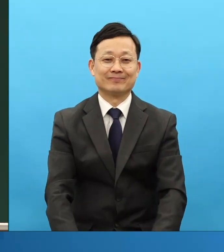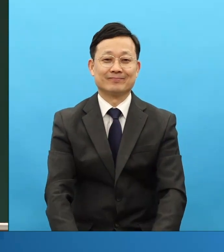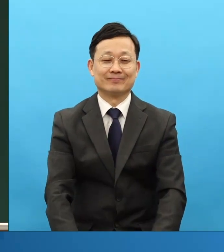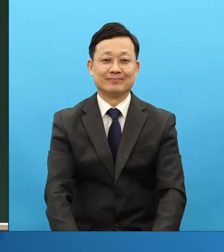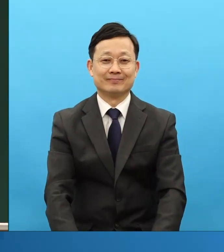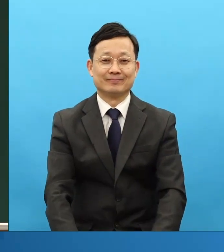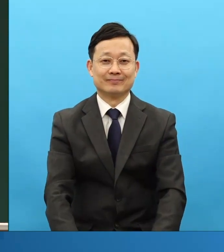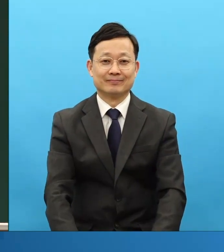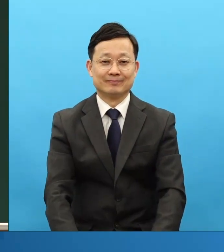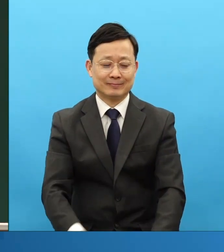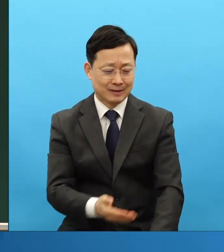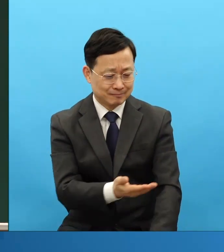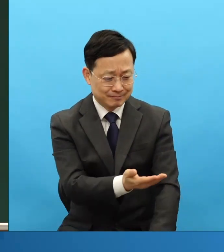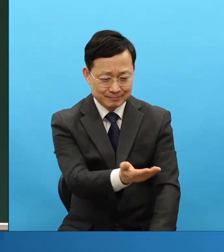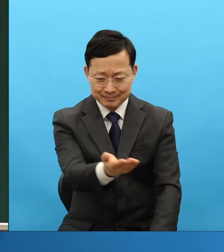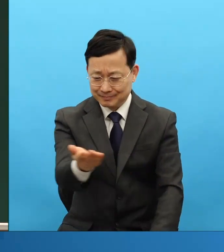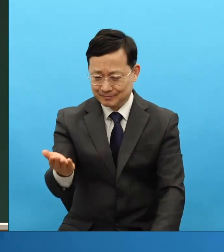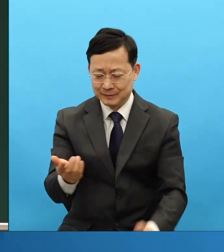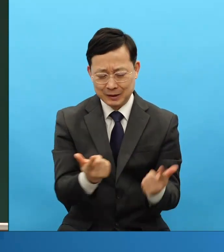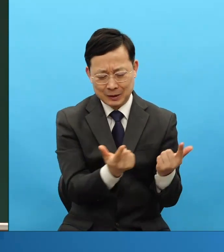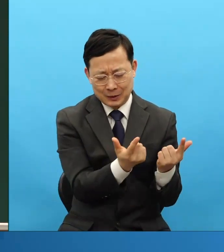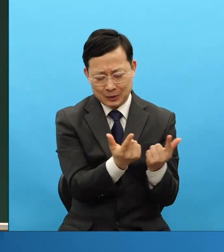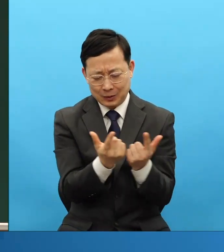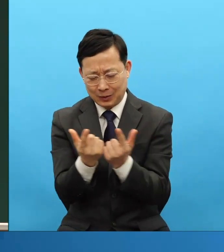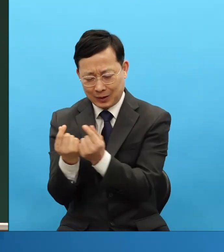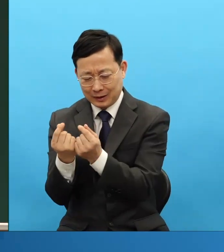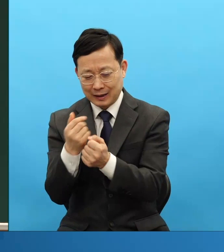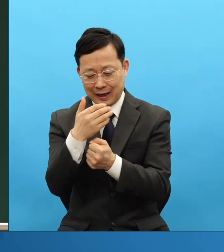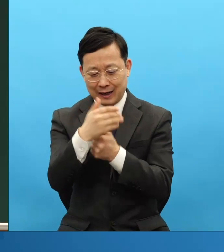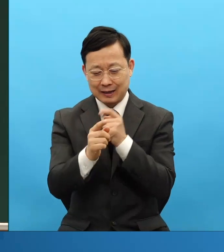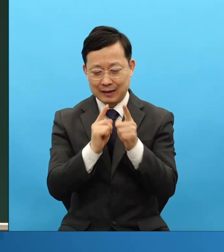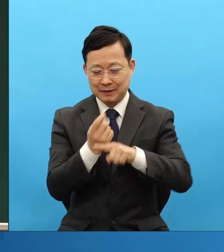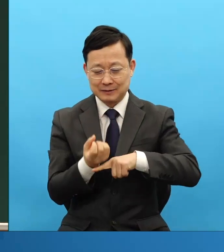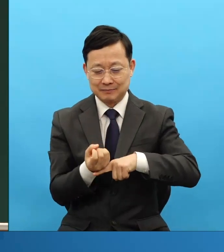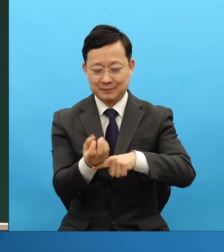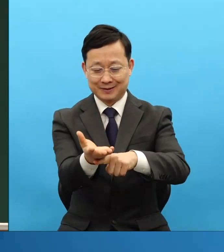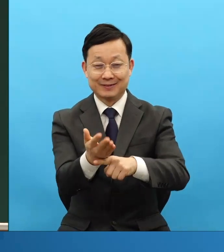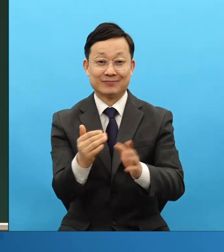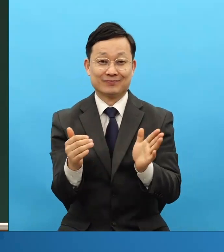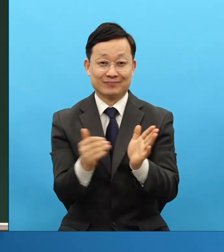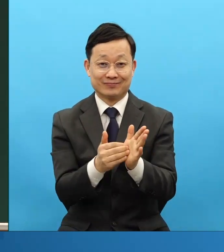그분들에게 똑같은 메시지를 줬습니다.